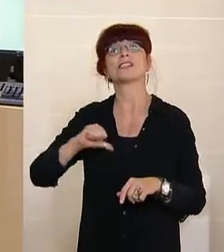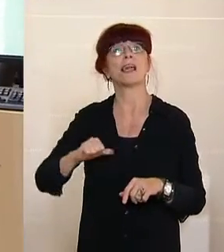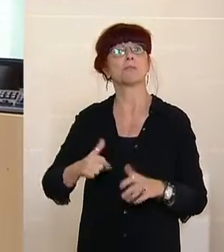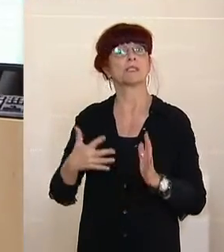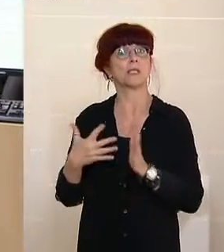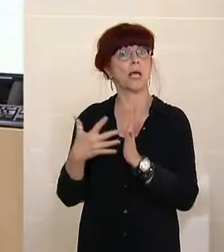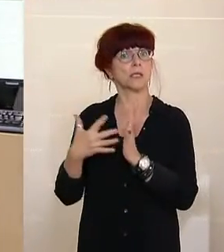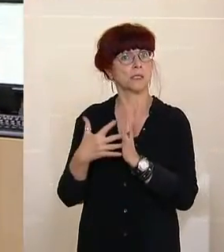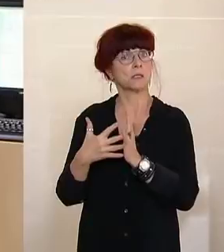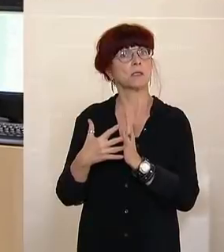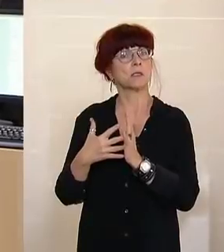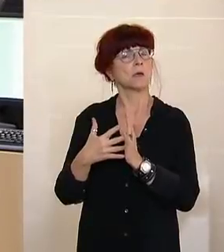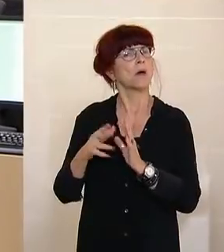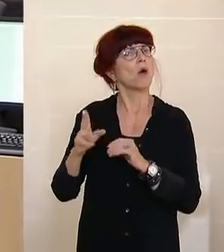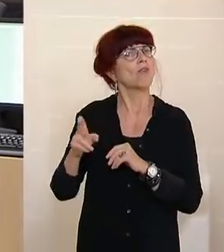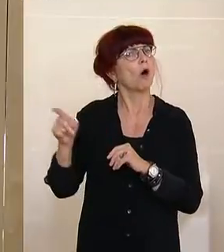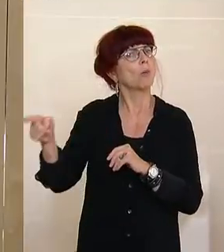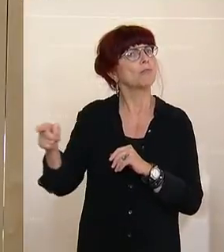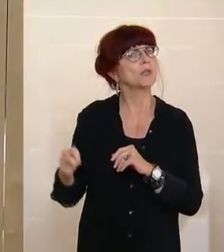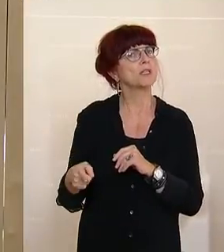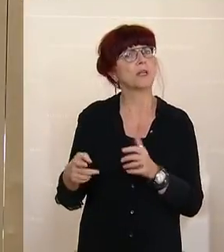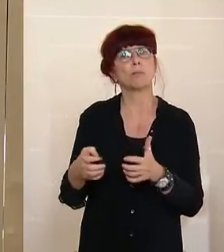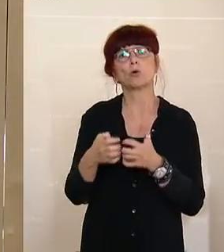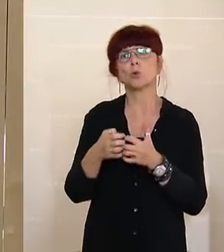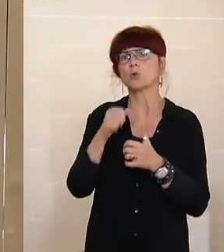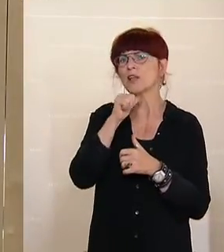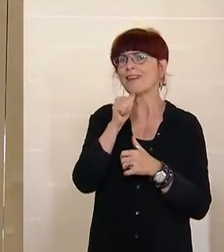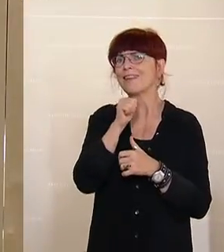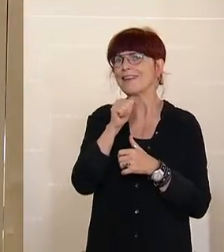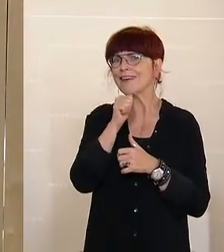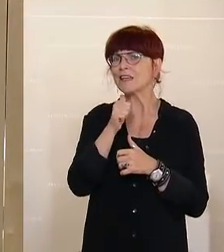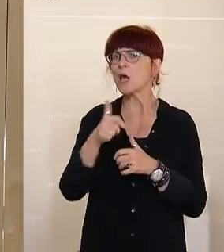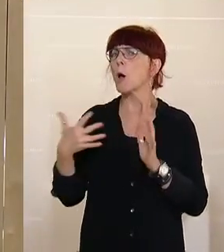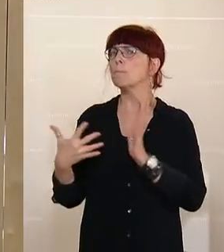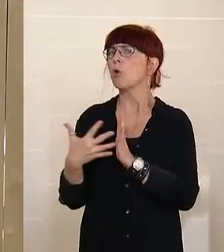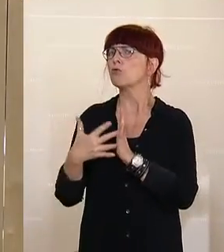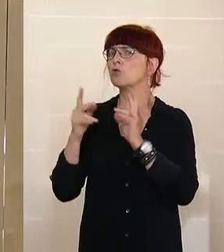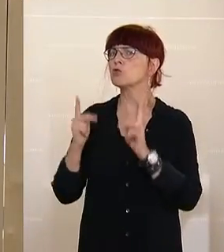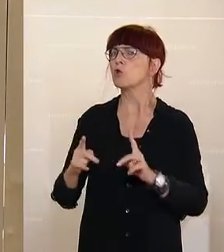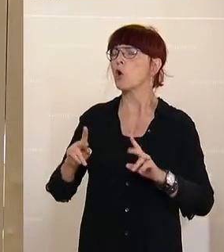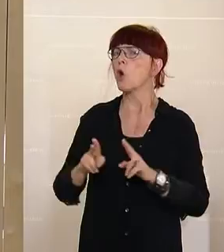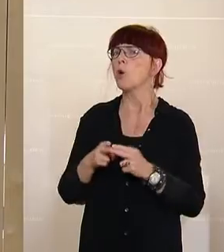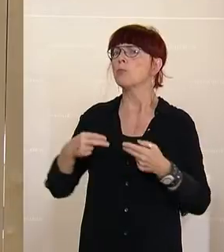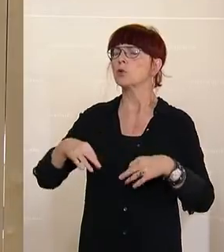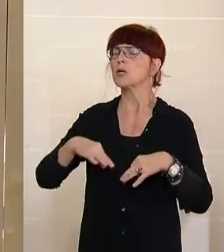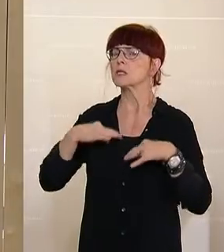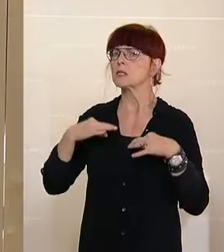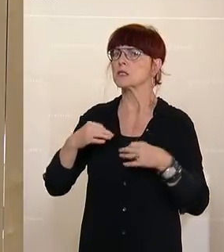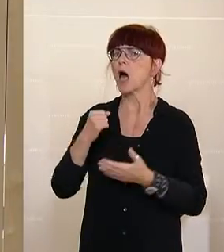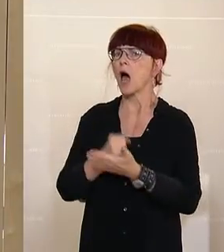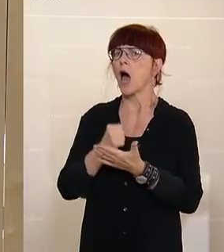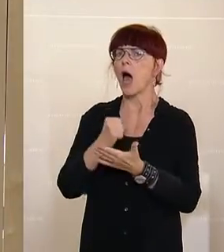diese Produkte nicht vom Bundesamt für Gesundheit geprüft werden sollen. Die Corona-Industrie ist ein